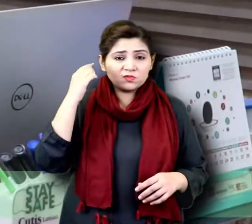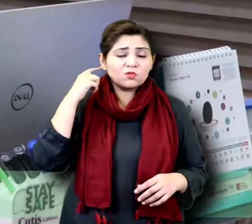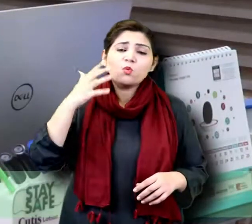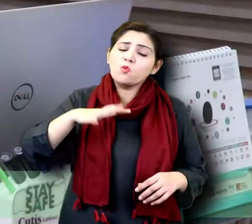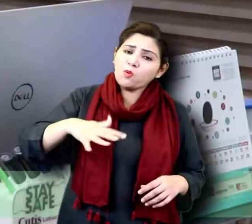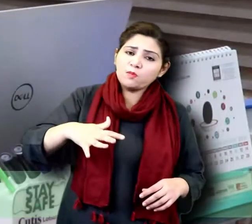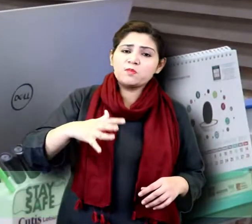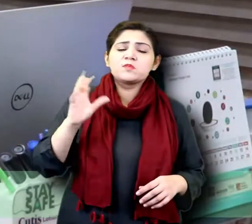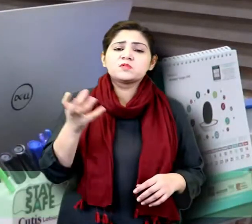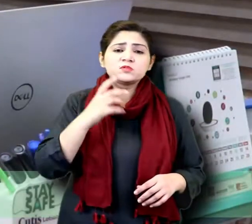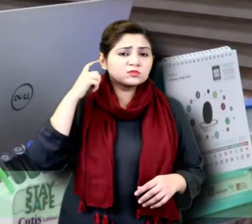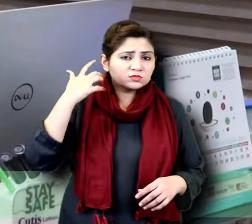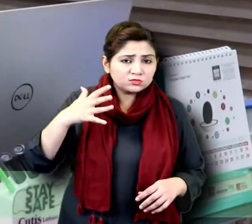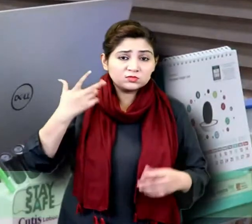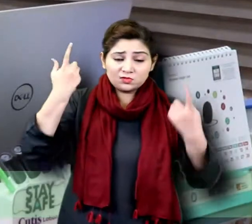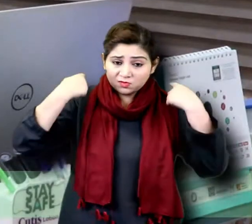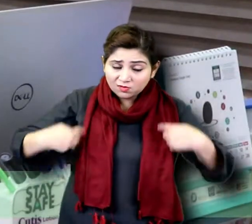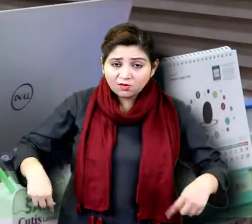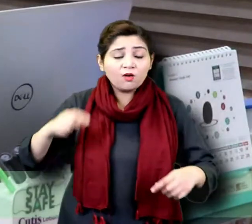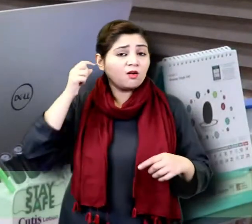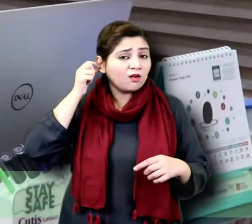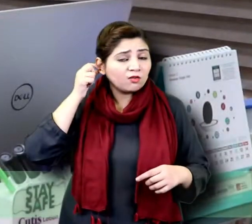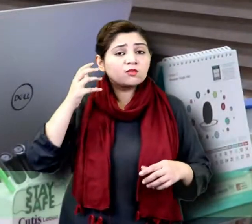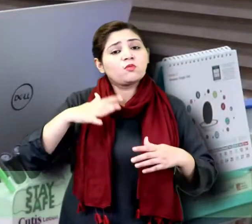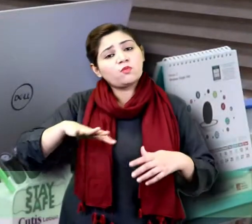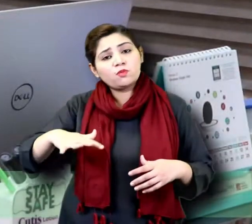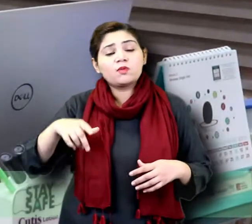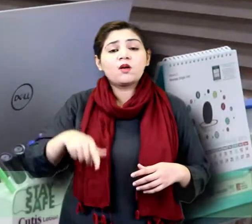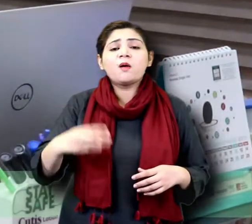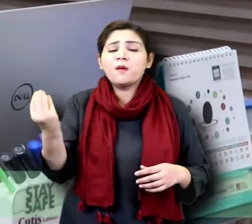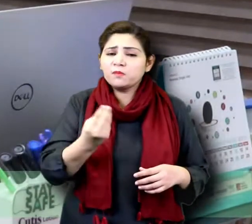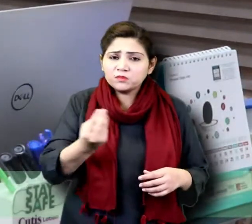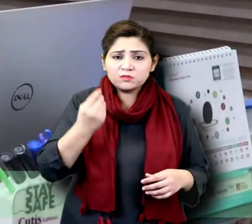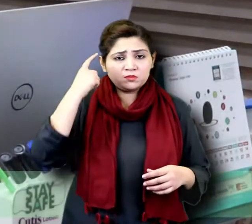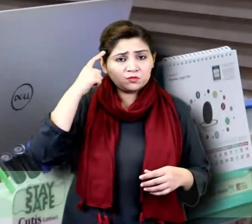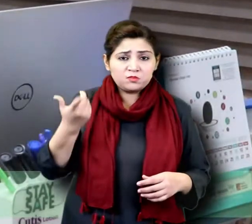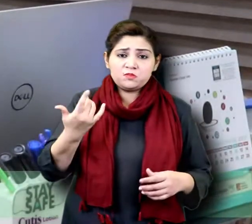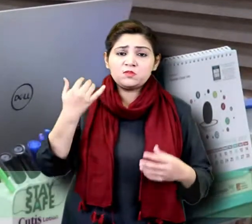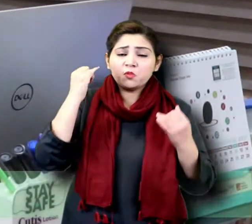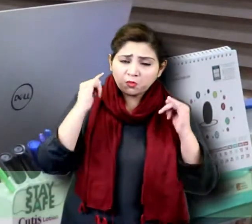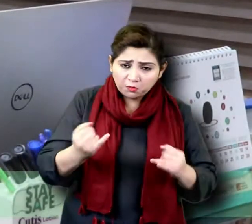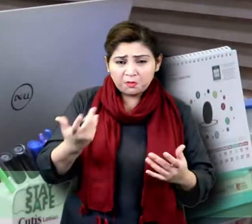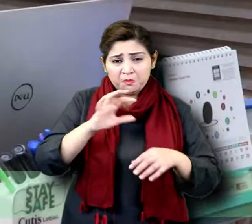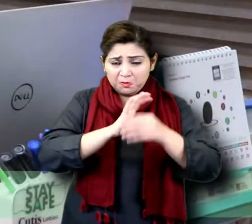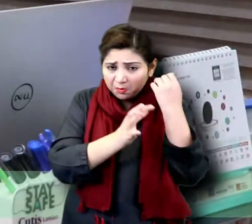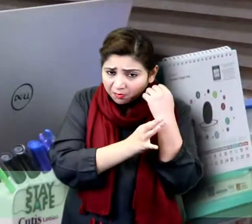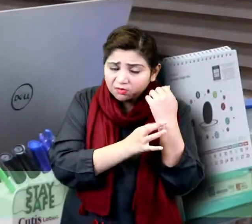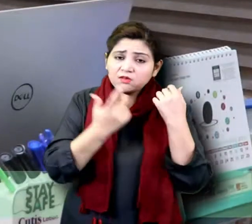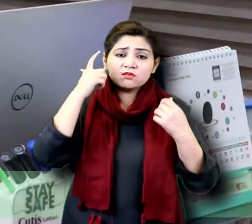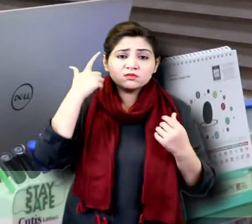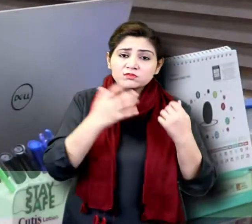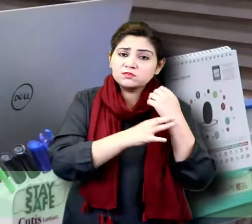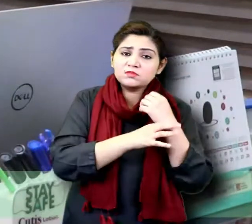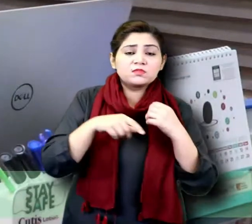ایک نومل چیز ہے ہمارے باڈی کے لیے ہمارے کان کے لیے اہم طور پر اس کو سمجھے جاتا ہے کہ یہ کوئی خدا نہ آسدہ بیماری ہے